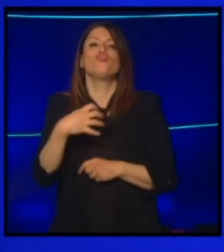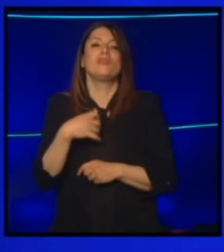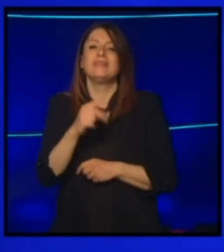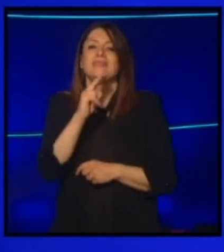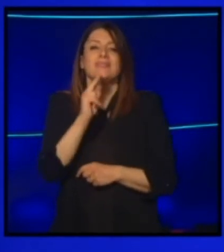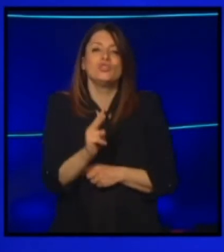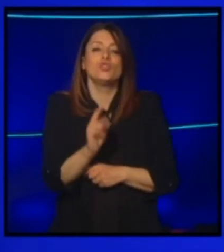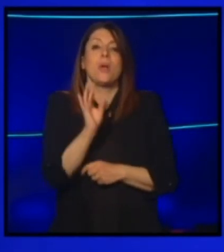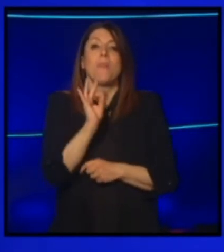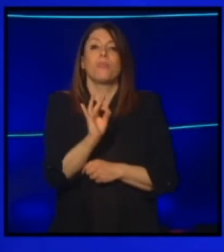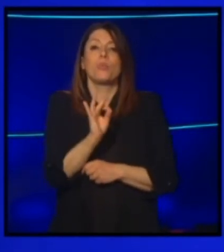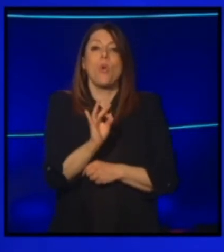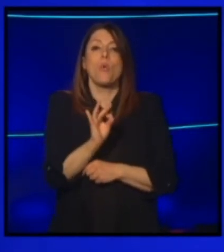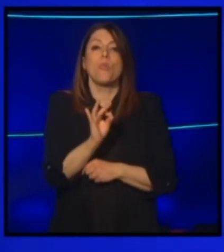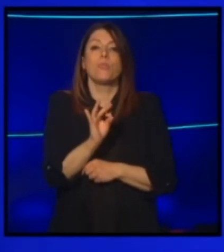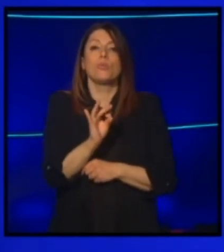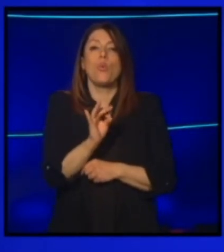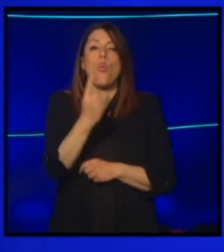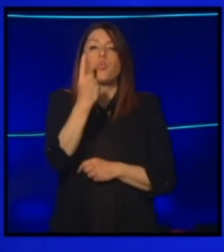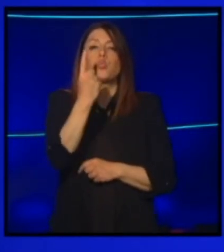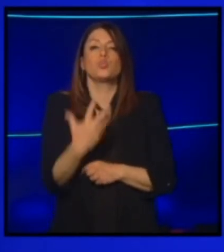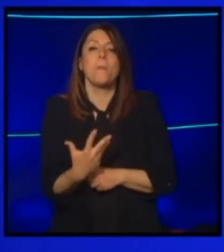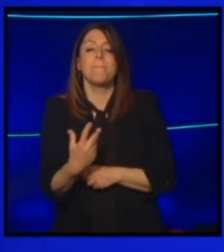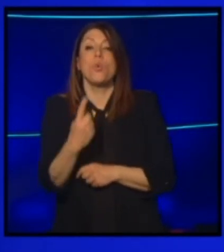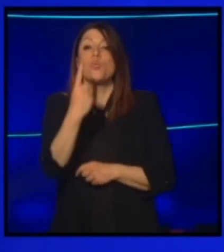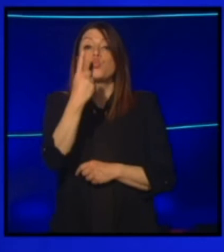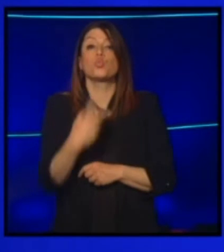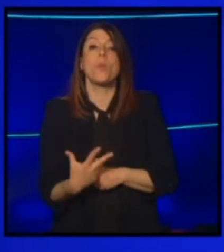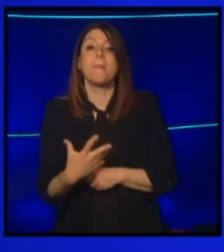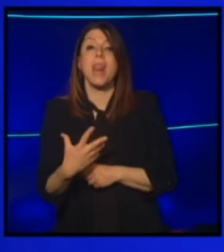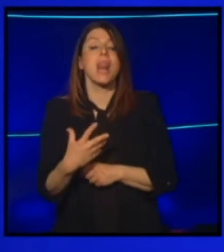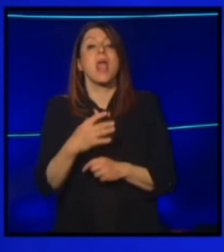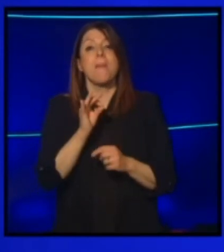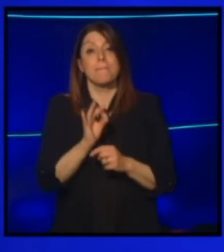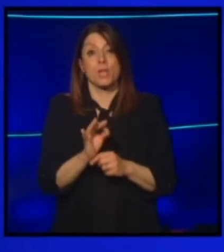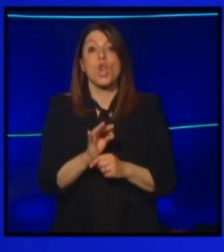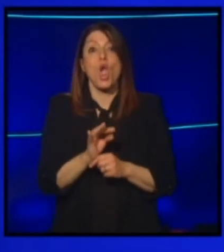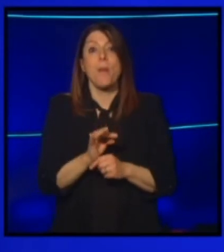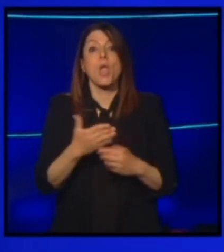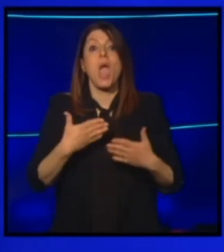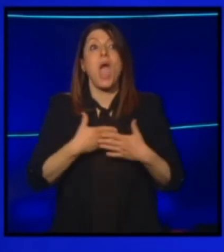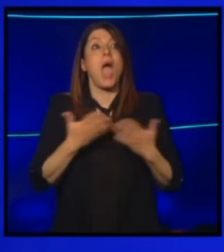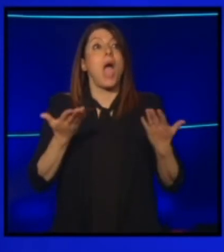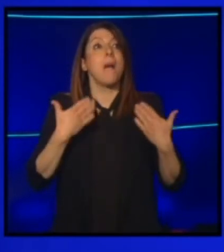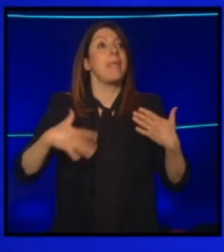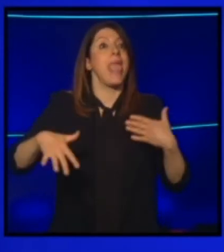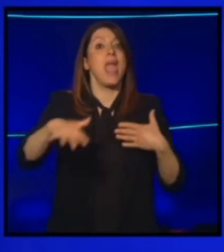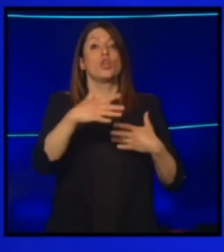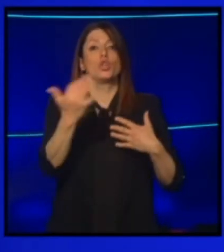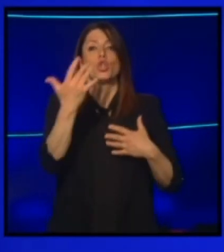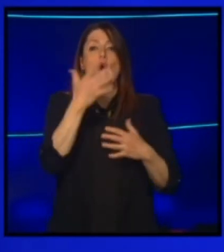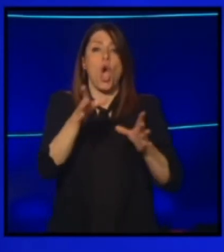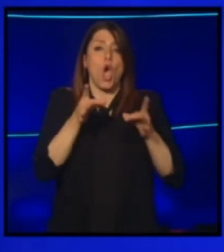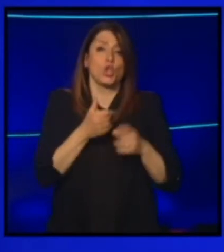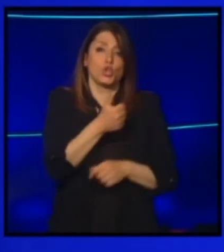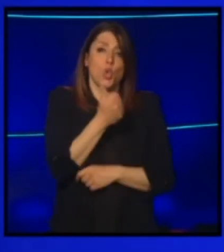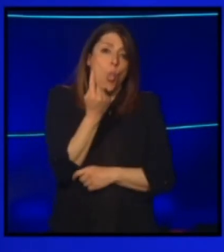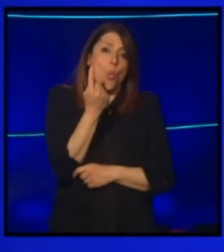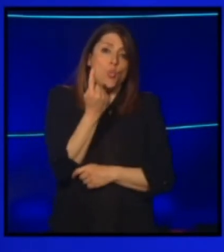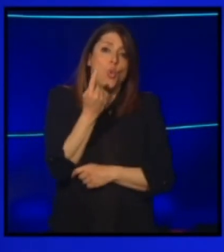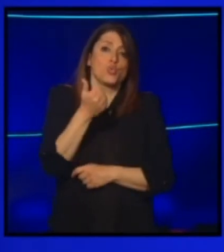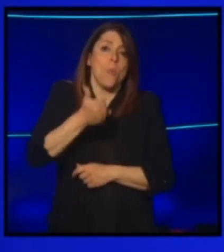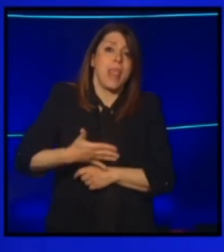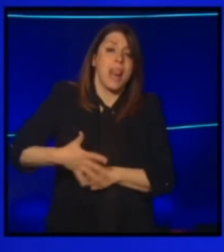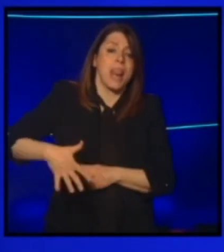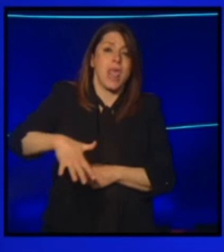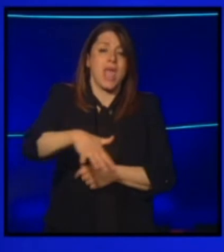un caso su mille è contagiabile all'aperto. Noi siamo all'aperto, avevamo creato spazi idoni,